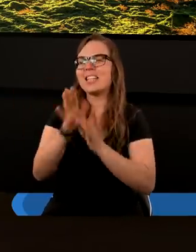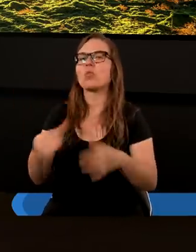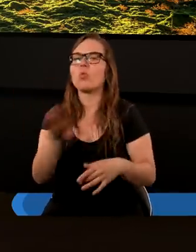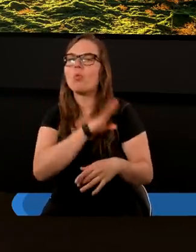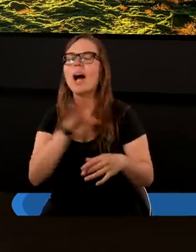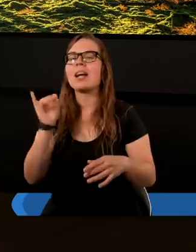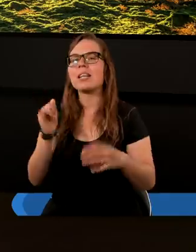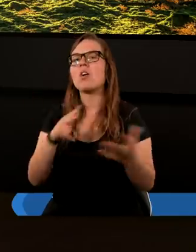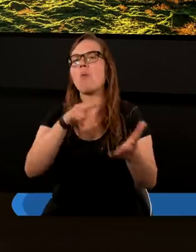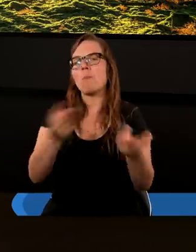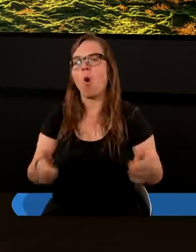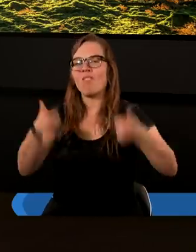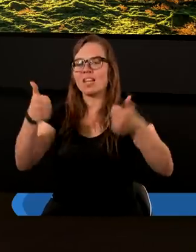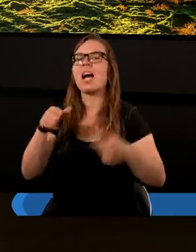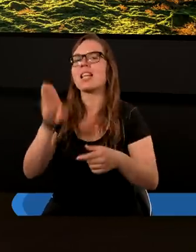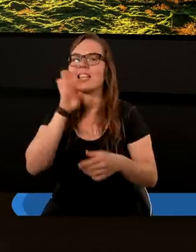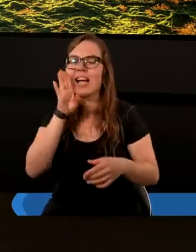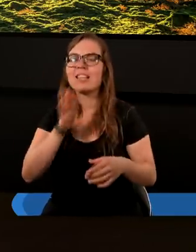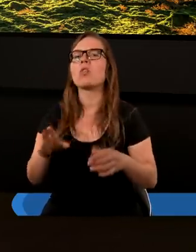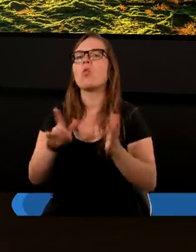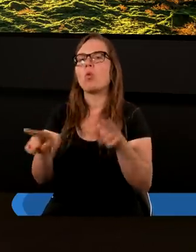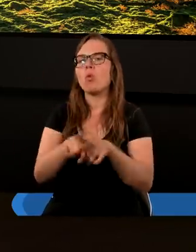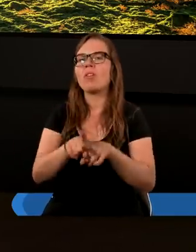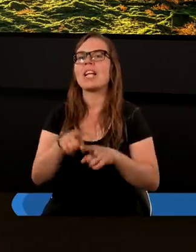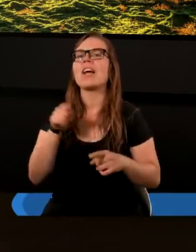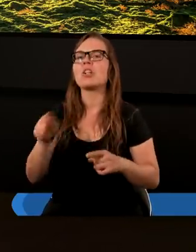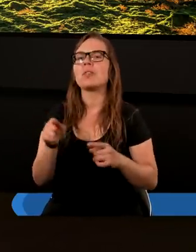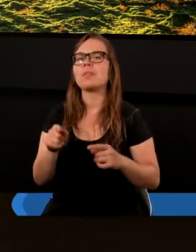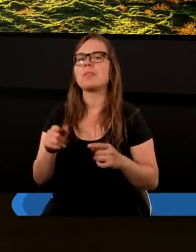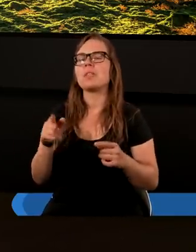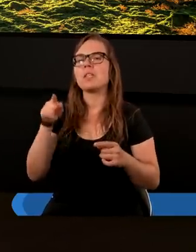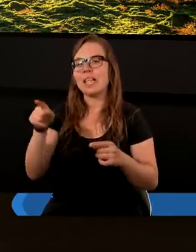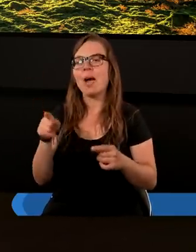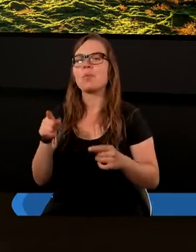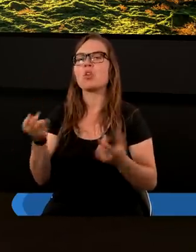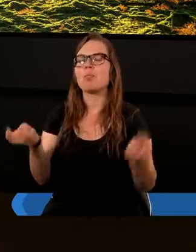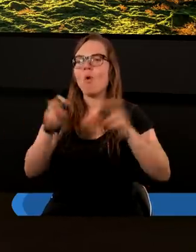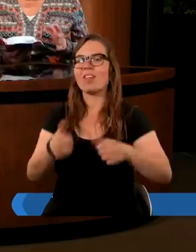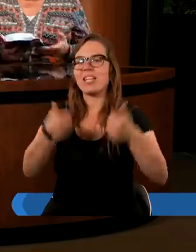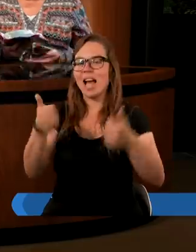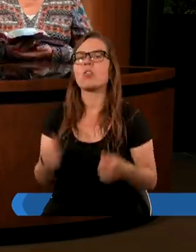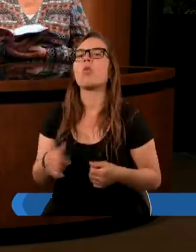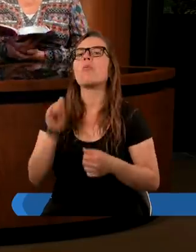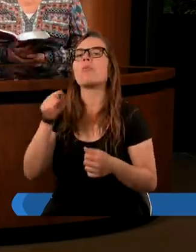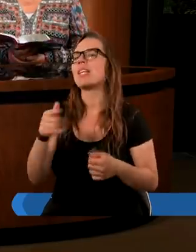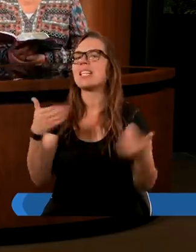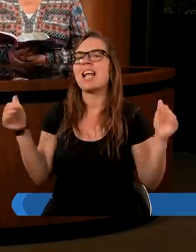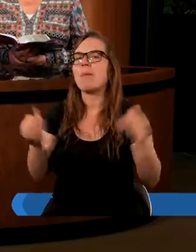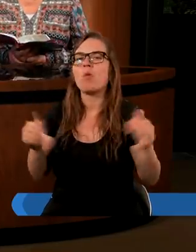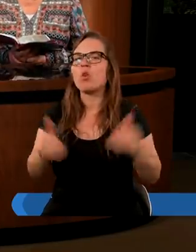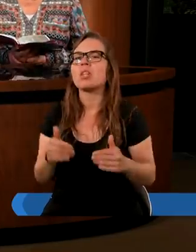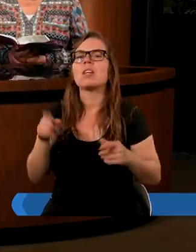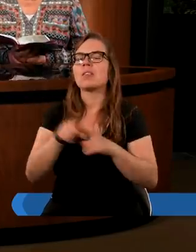umarł i powstał, tak również i tamci powstaną. A więc możemy